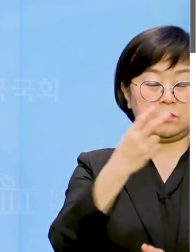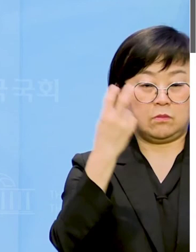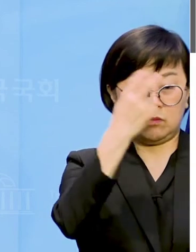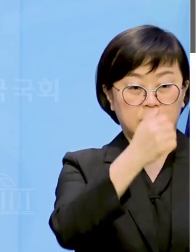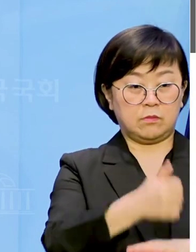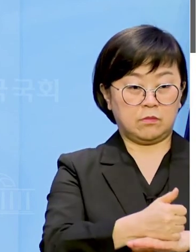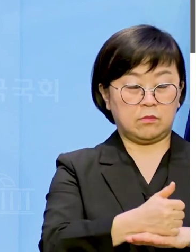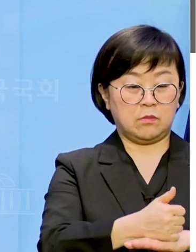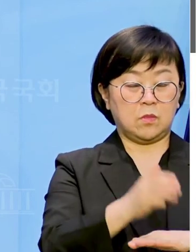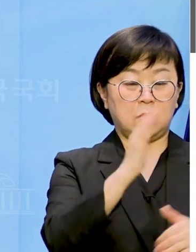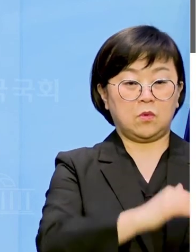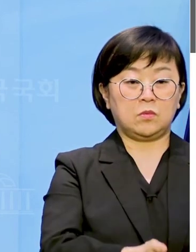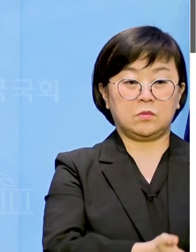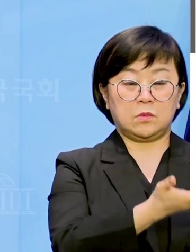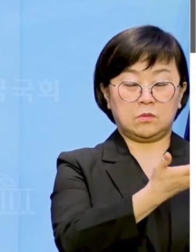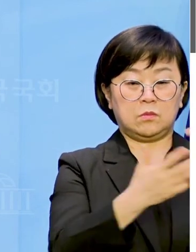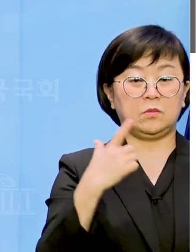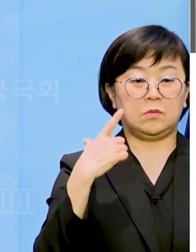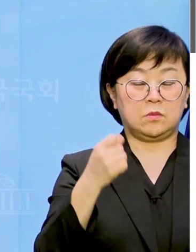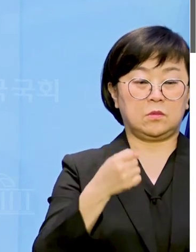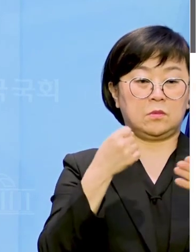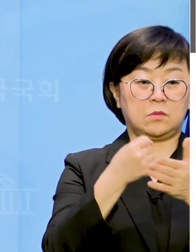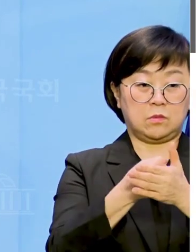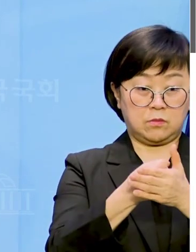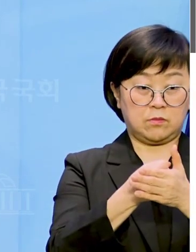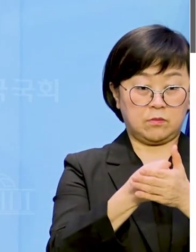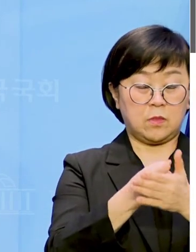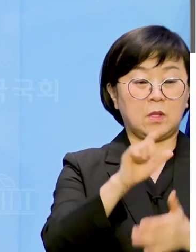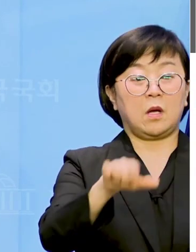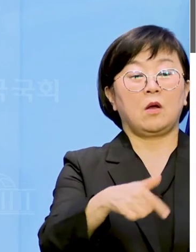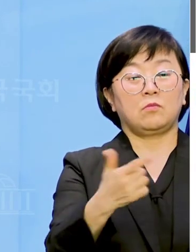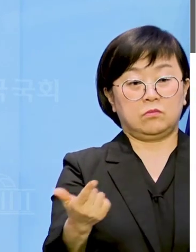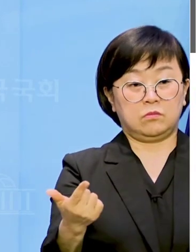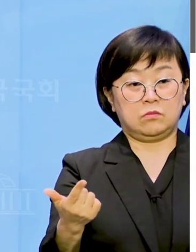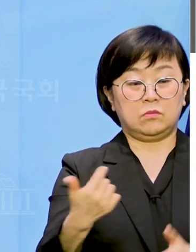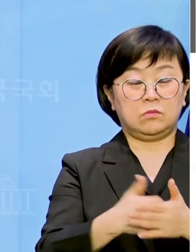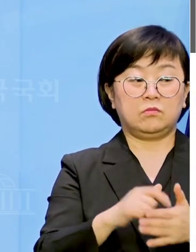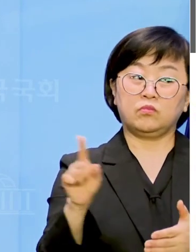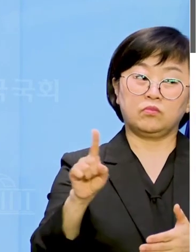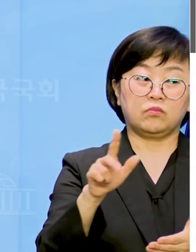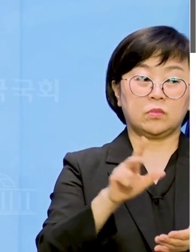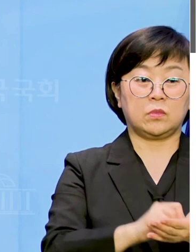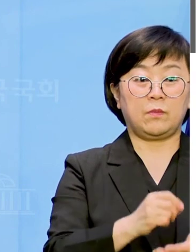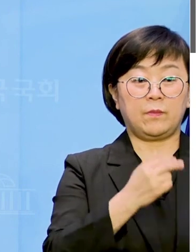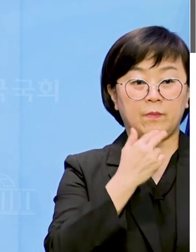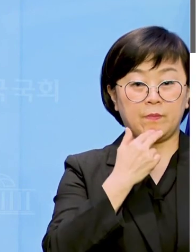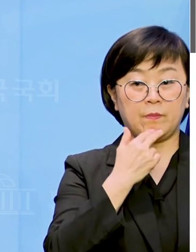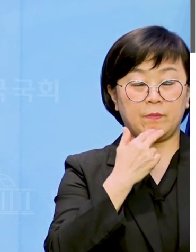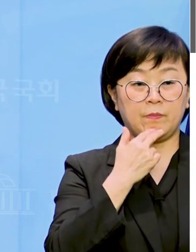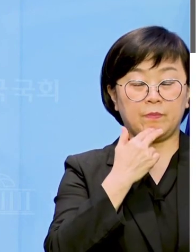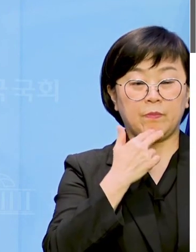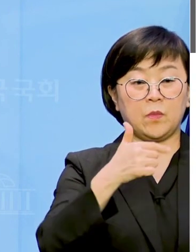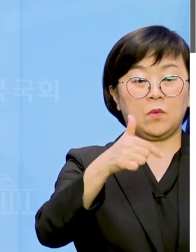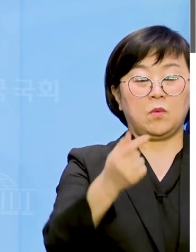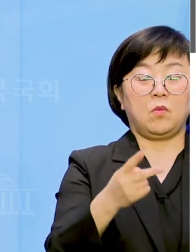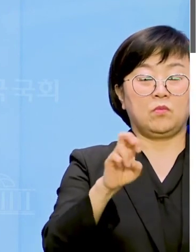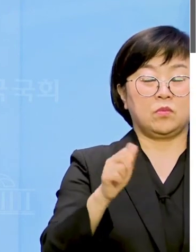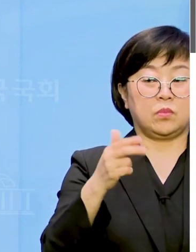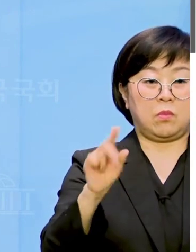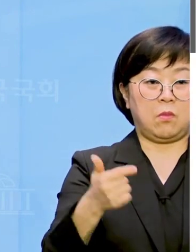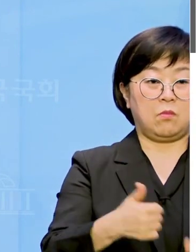끝에 공천유지 결정을 한 지 불과 하루 만에 아무도 문제 삼지 않았던 노무현,